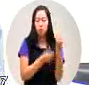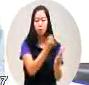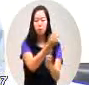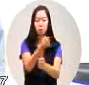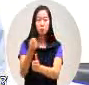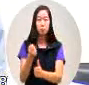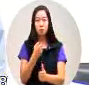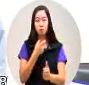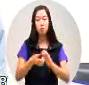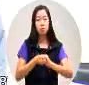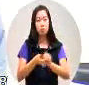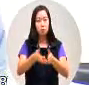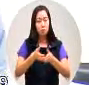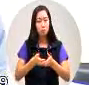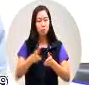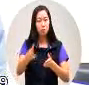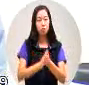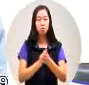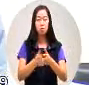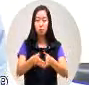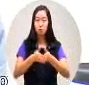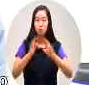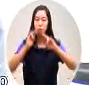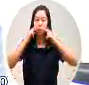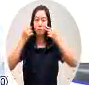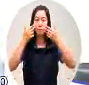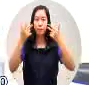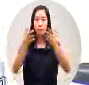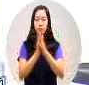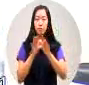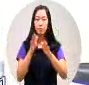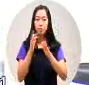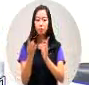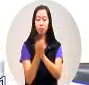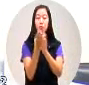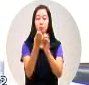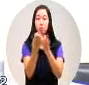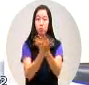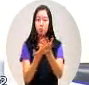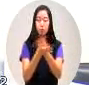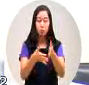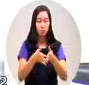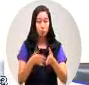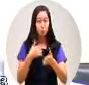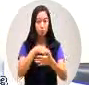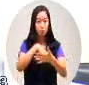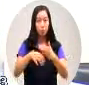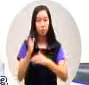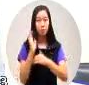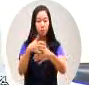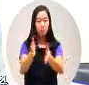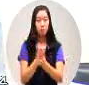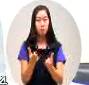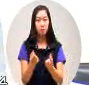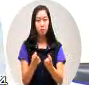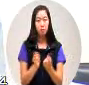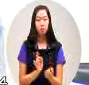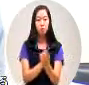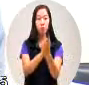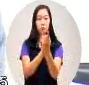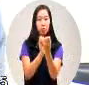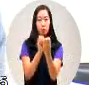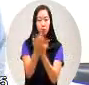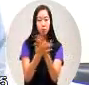必须要以原住民来进行諮商那么内政部呢也没有进行諮商